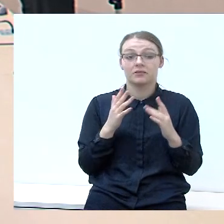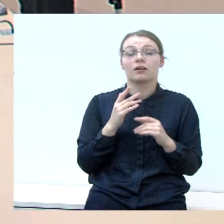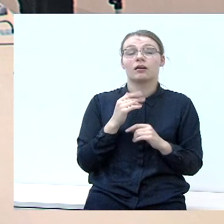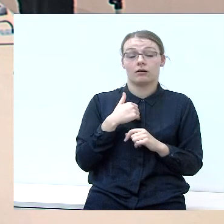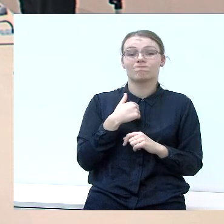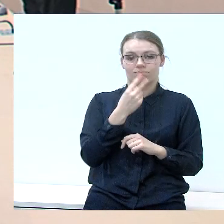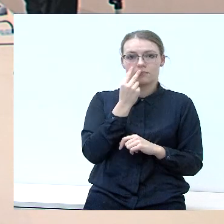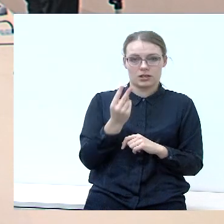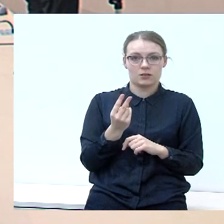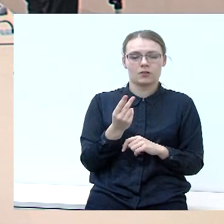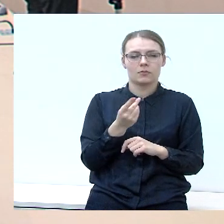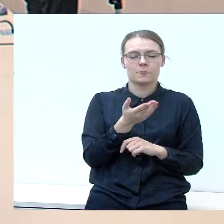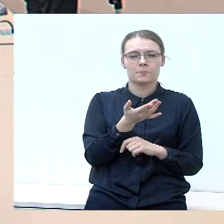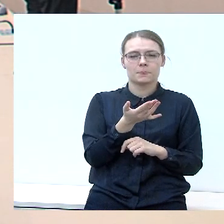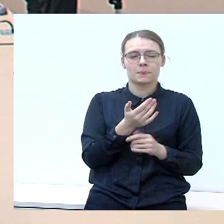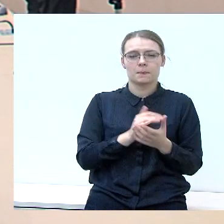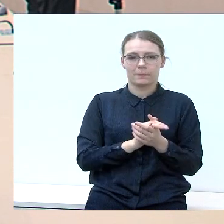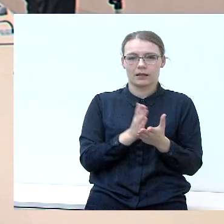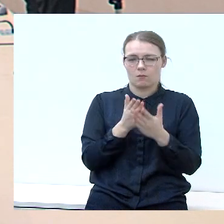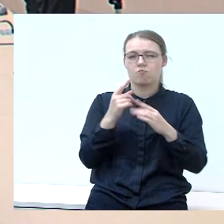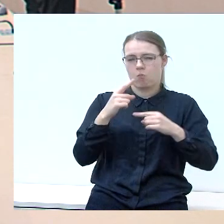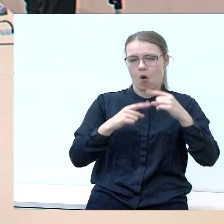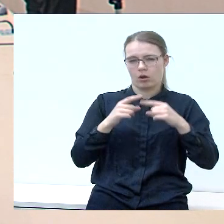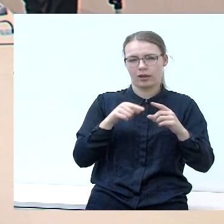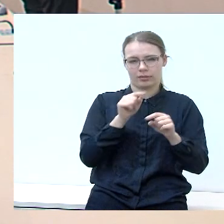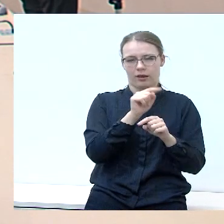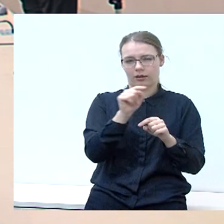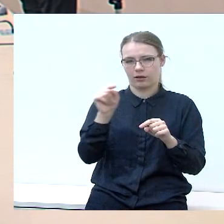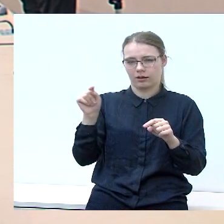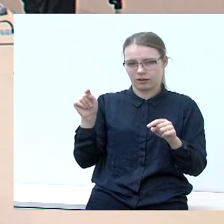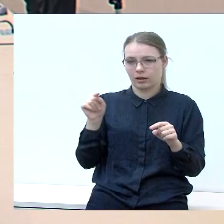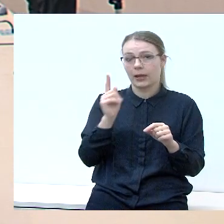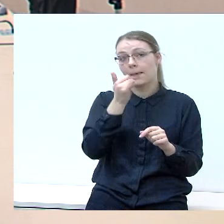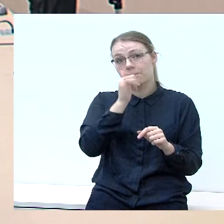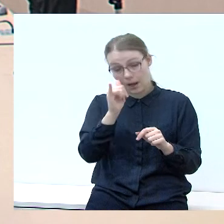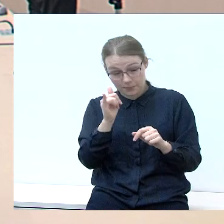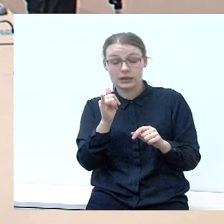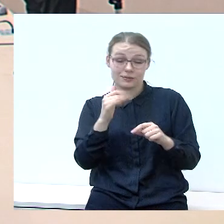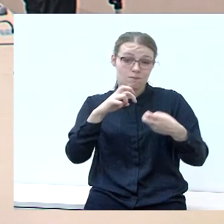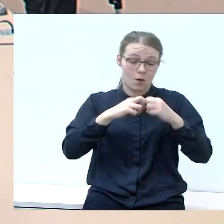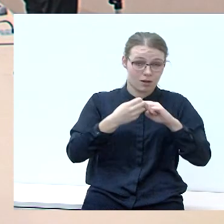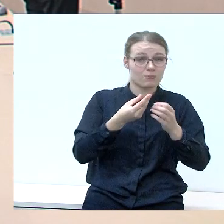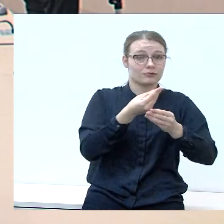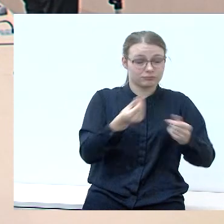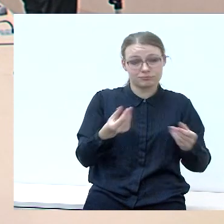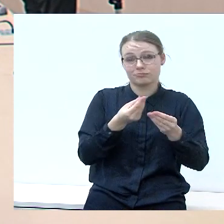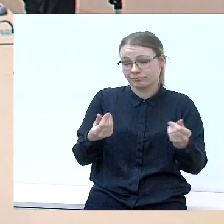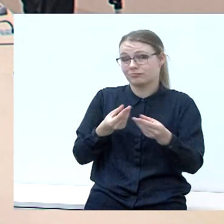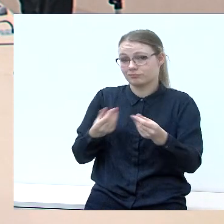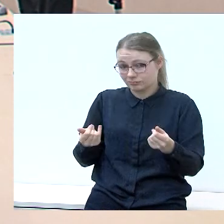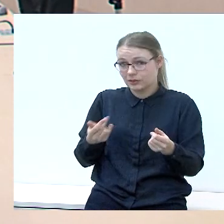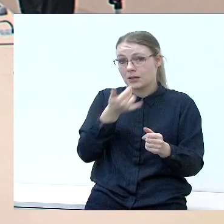politikai pabandys įspręsti problemas, pabandys